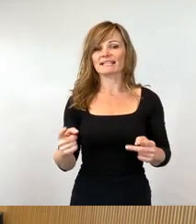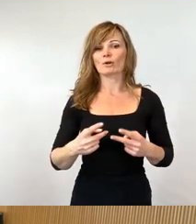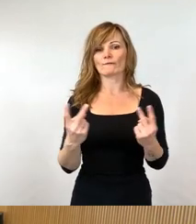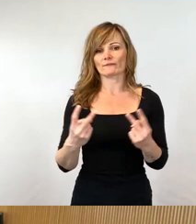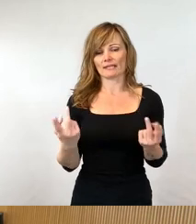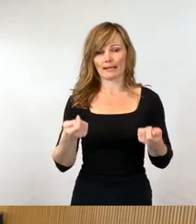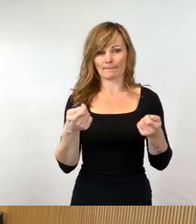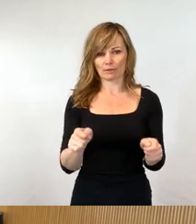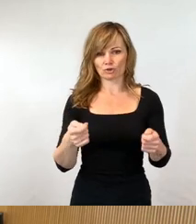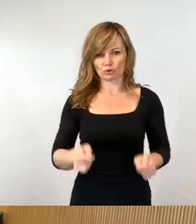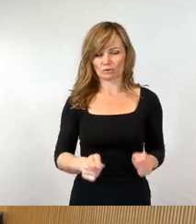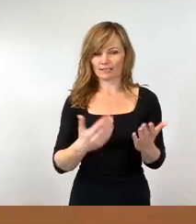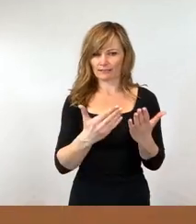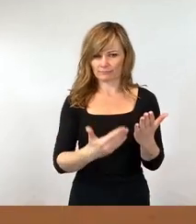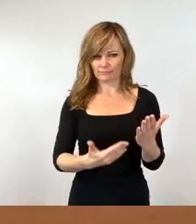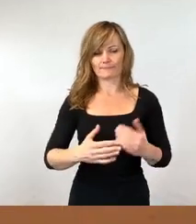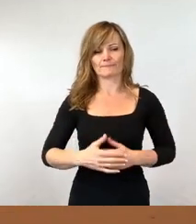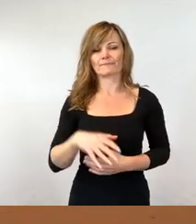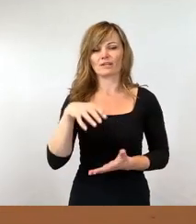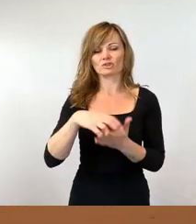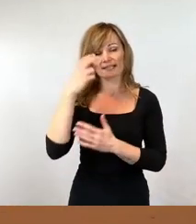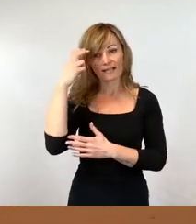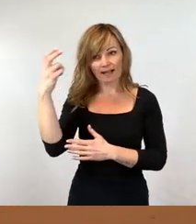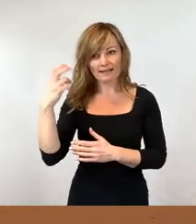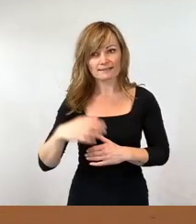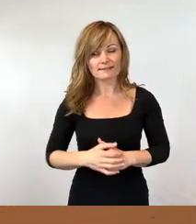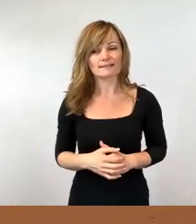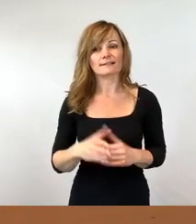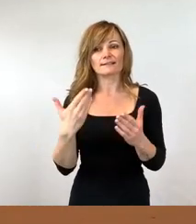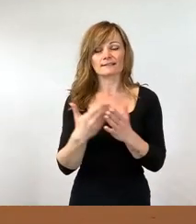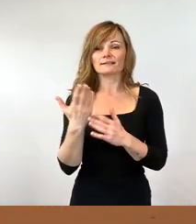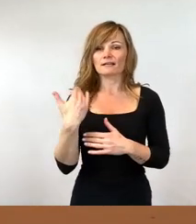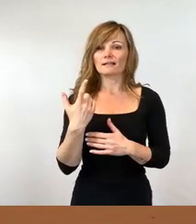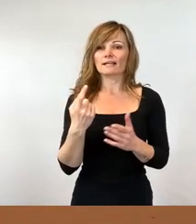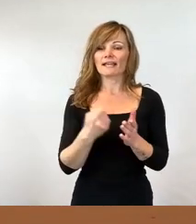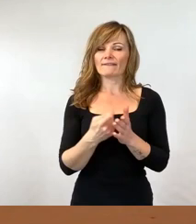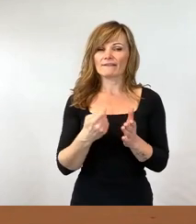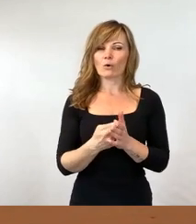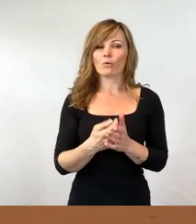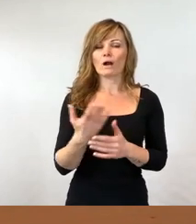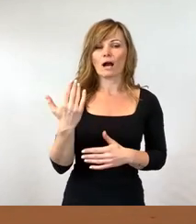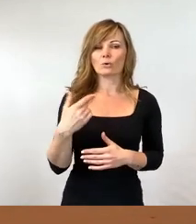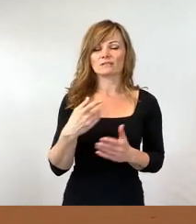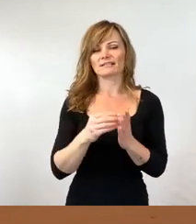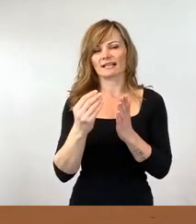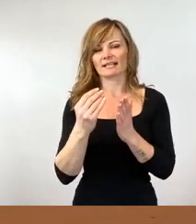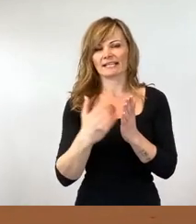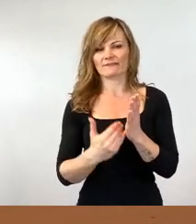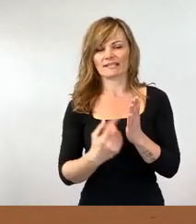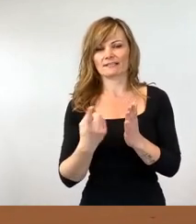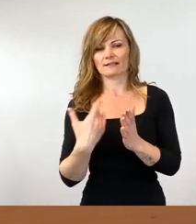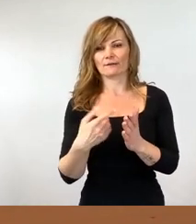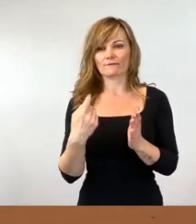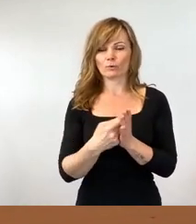Der Stadtrat hat unter dem Gegenstand Gewährung einer außertariflichen Vergütungsverlage sowie einer außertariflichen